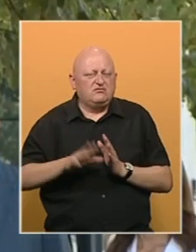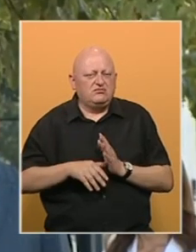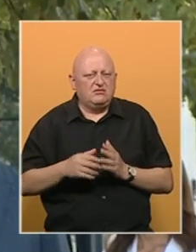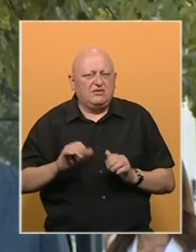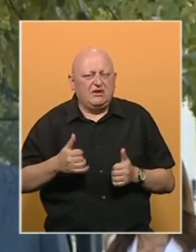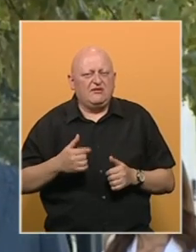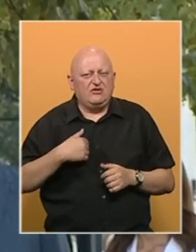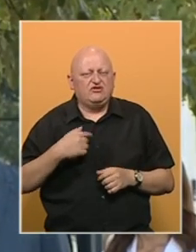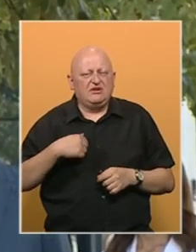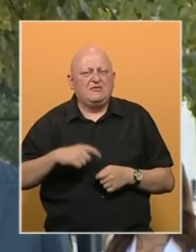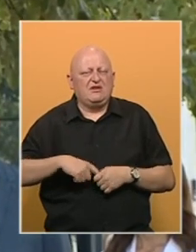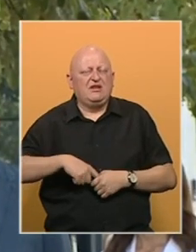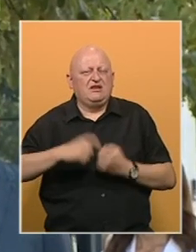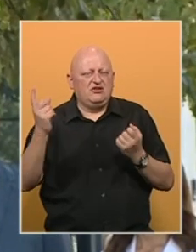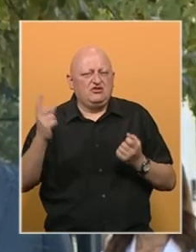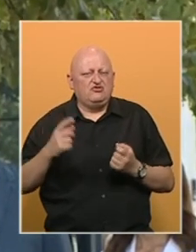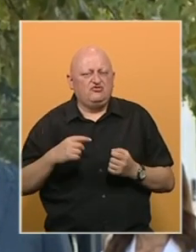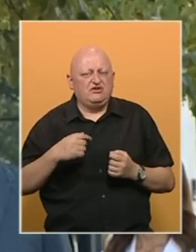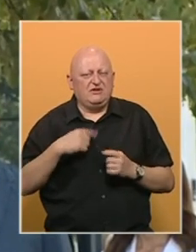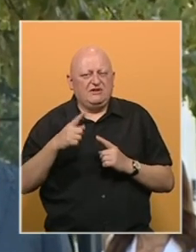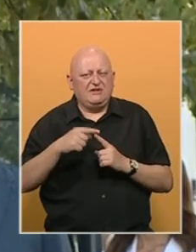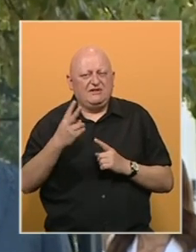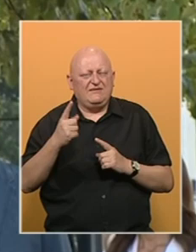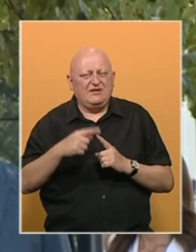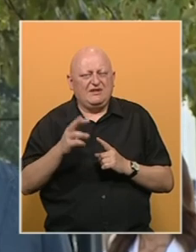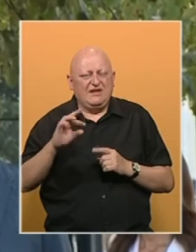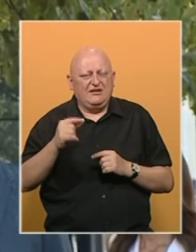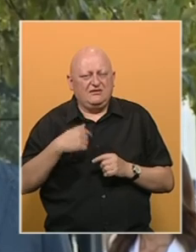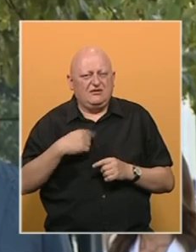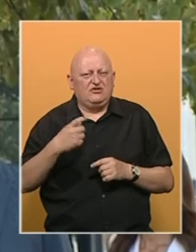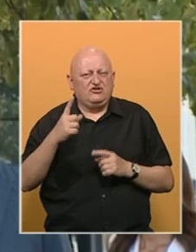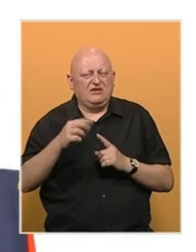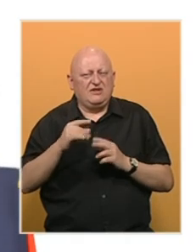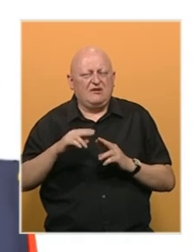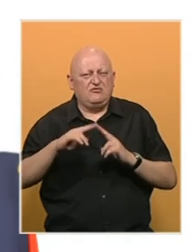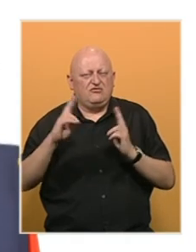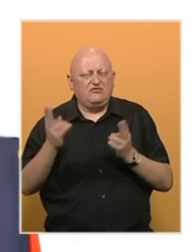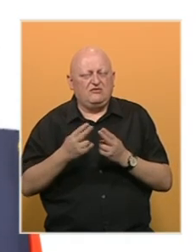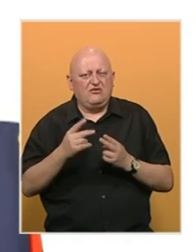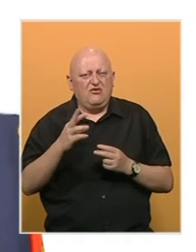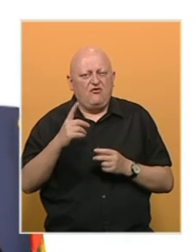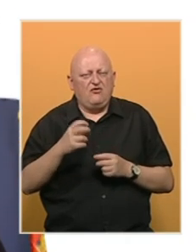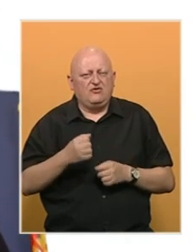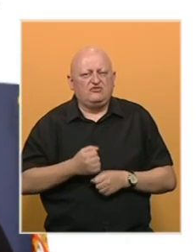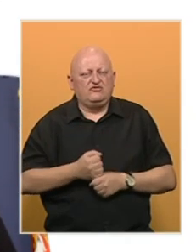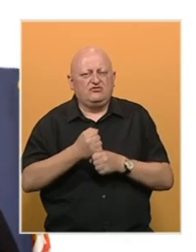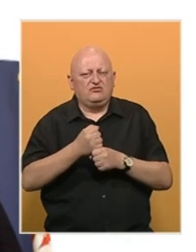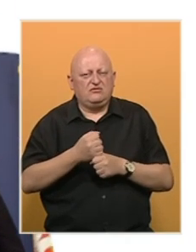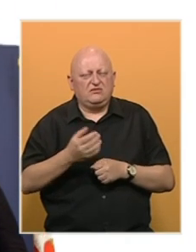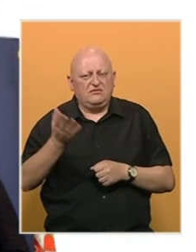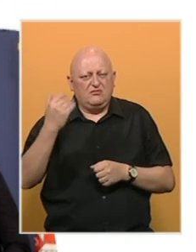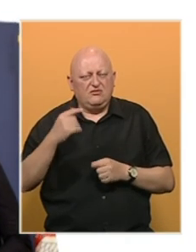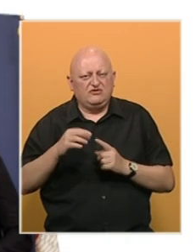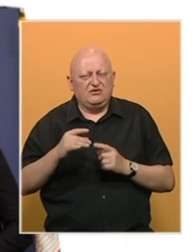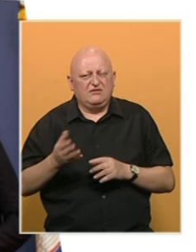Tako da jedva čekam da mi isključe nalog, da budem još jedan Trump u svetu. Vučića je podržao Richard Grenel, bivši